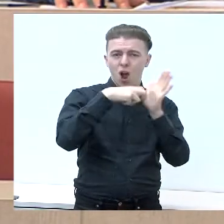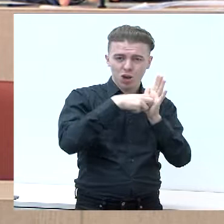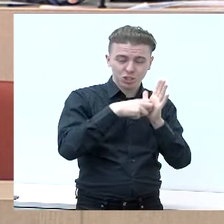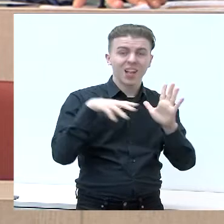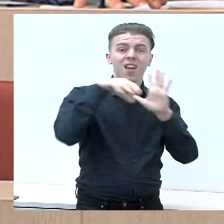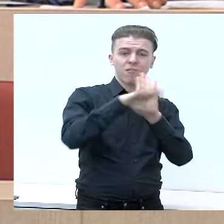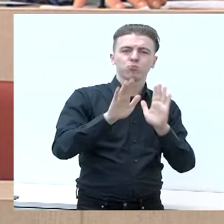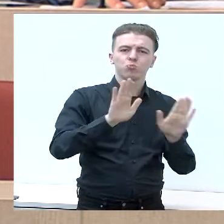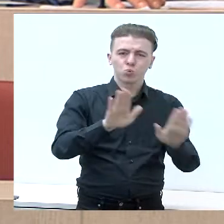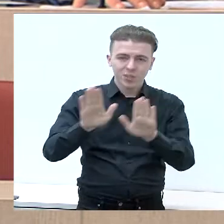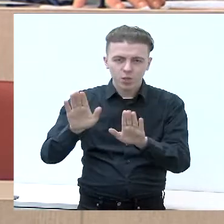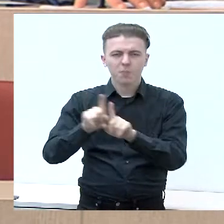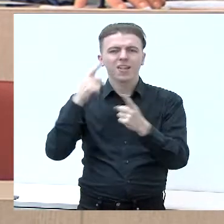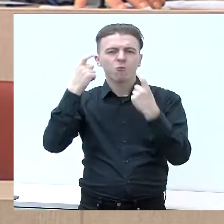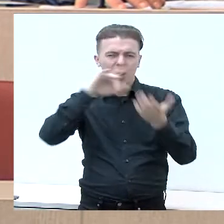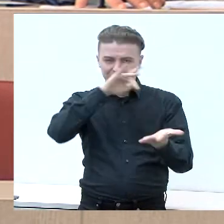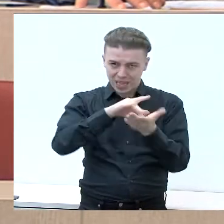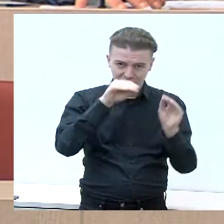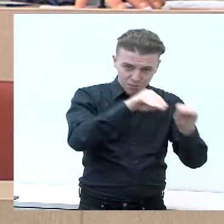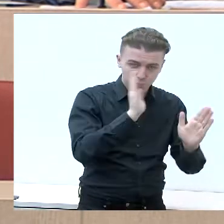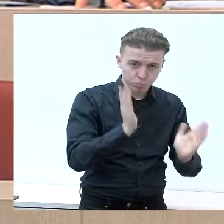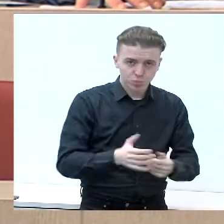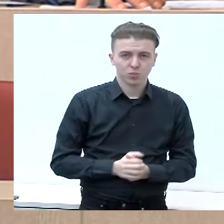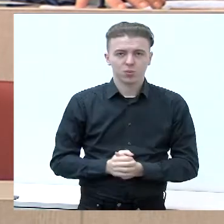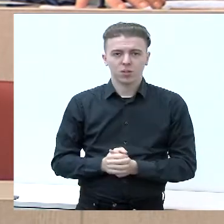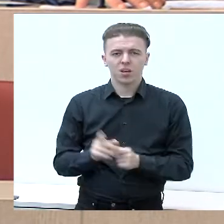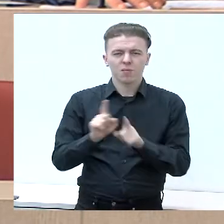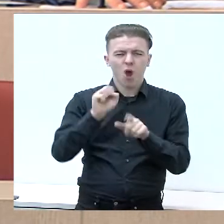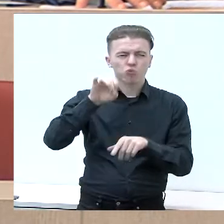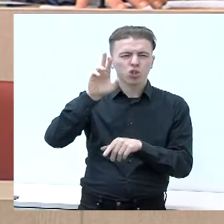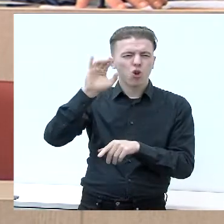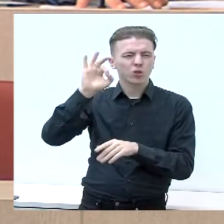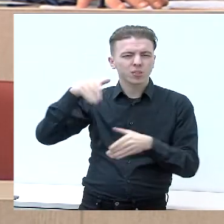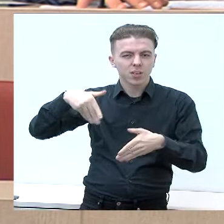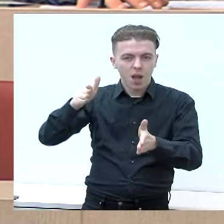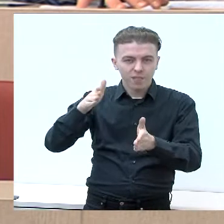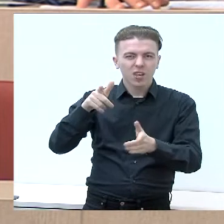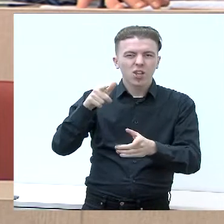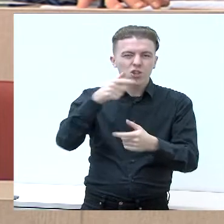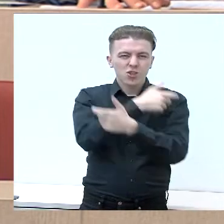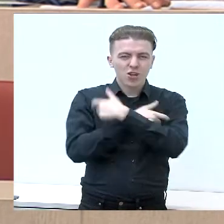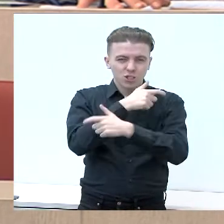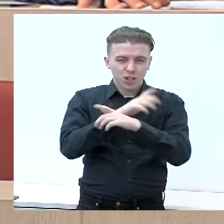informacinės centras, padaryta gatvė iš aušaus gatvės, važiuojant į vaikų lopšelį darželį.